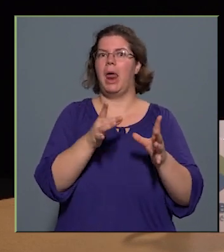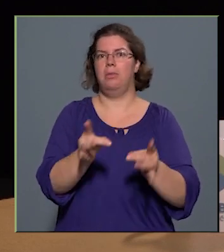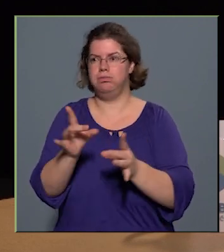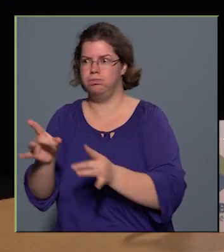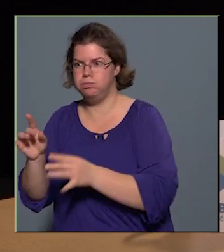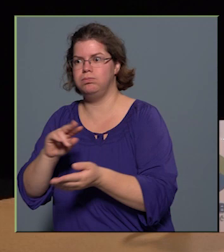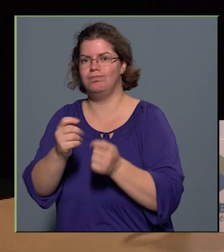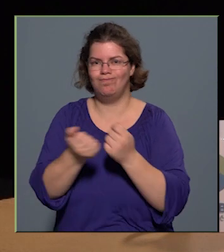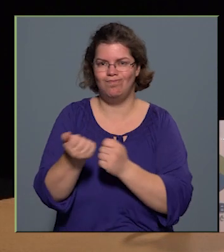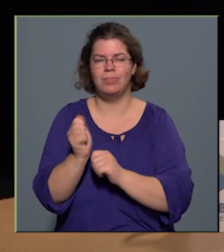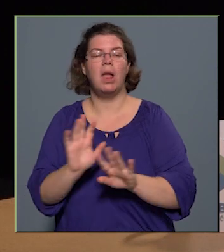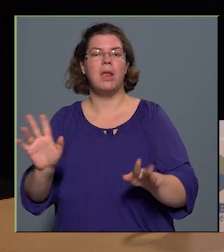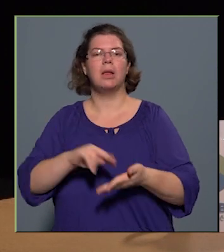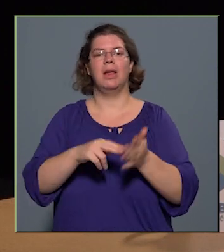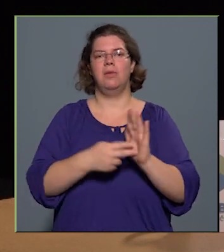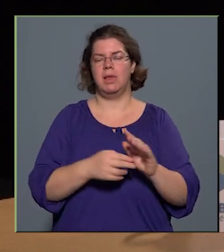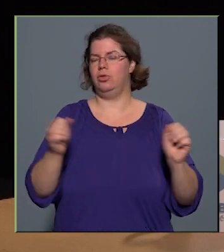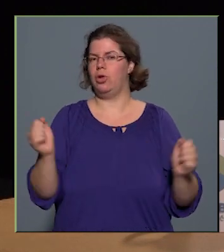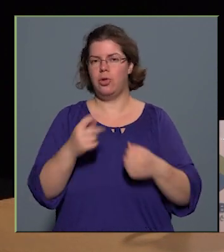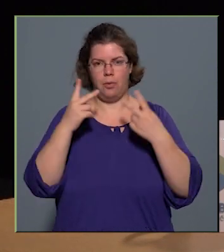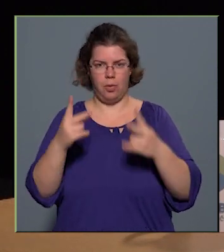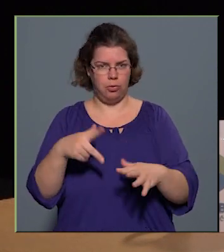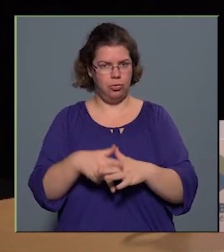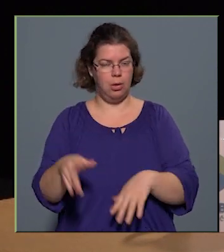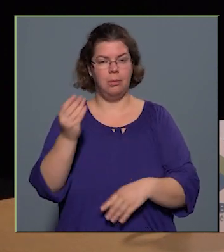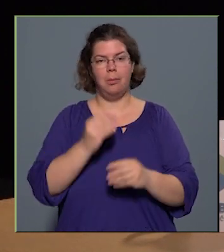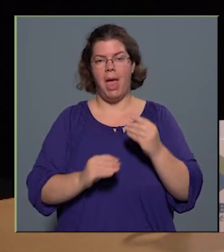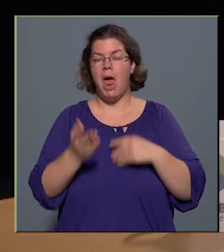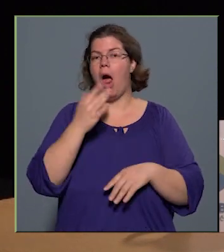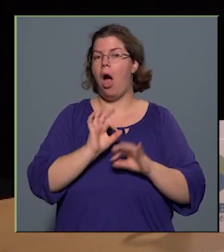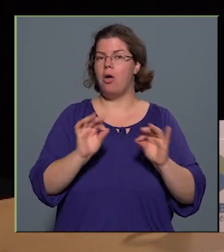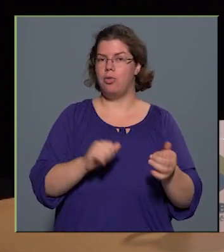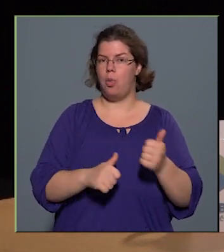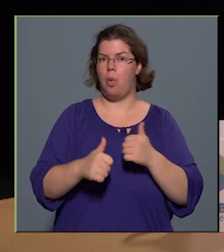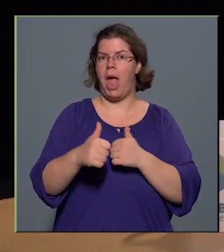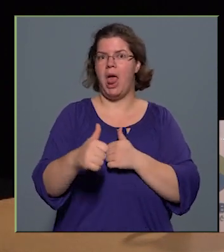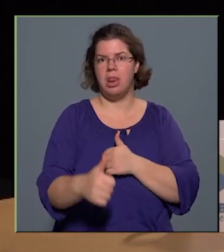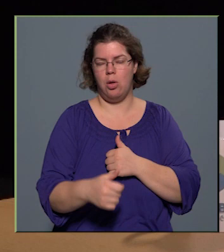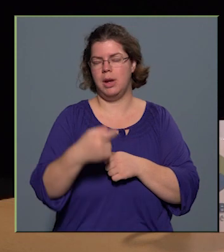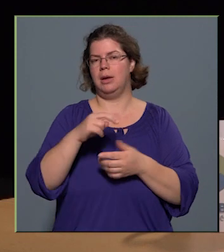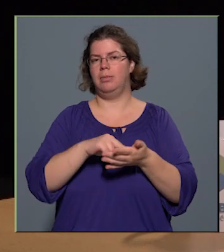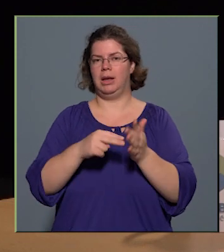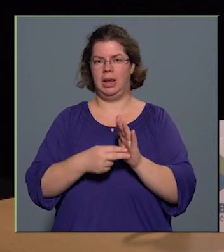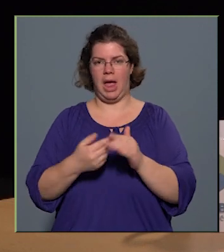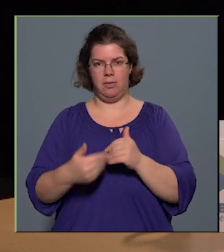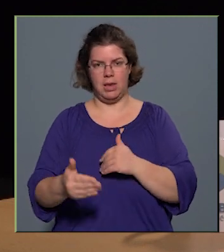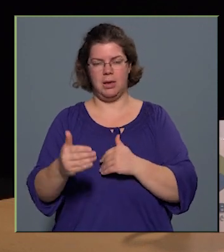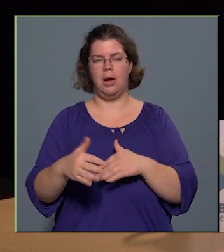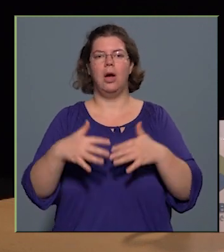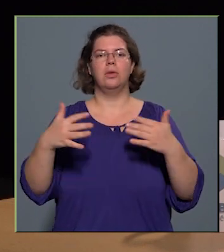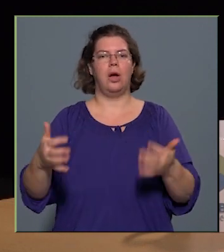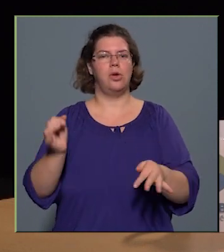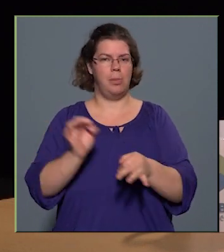a tervezés az egy nagyon fontos dolog, amiatt is, mert hogyha ezt jó előre megtervezzük, a nagyobb